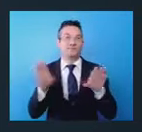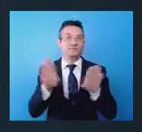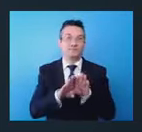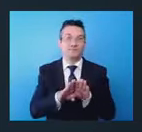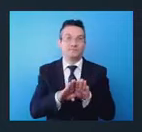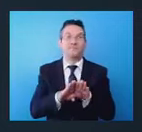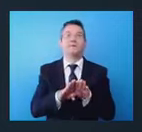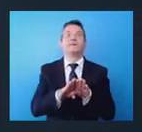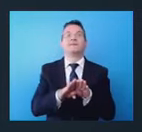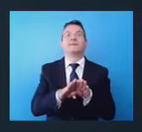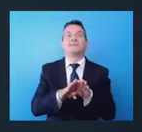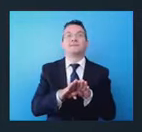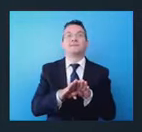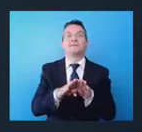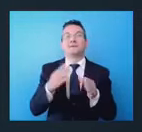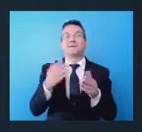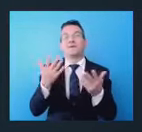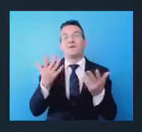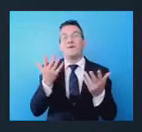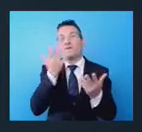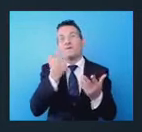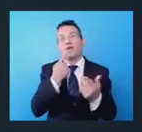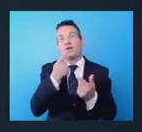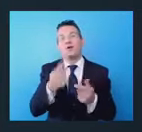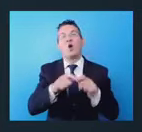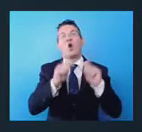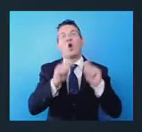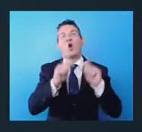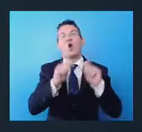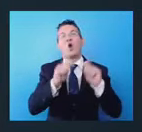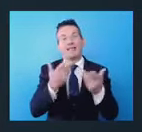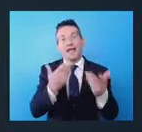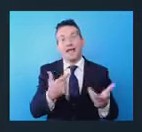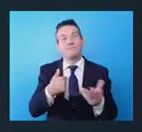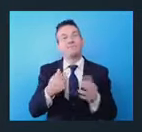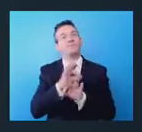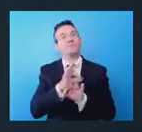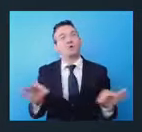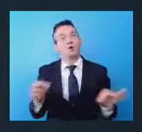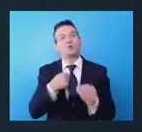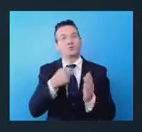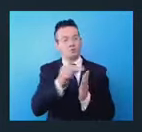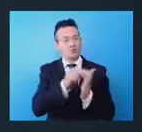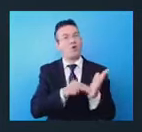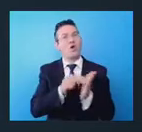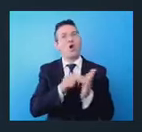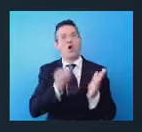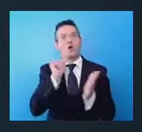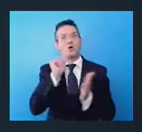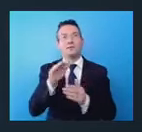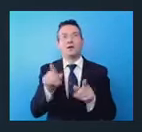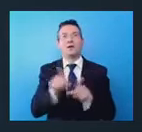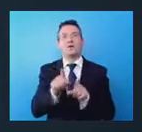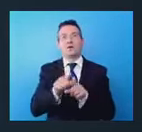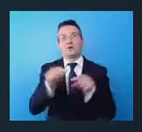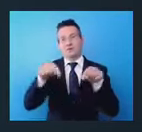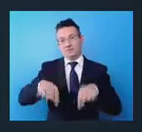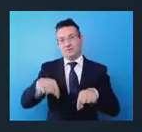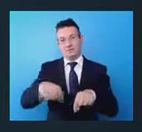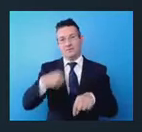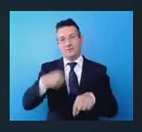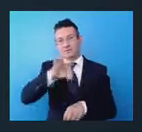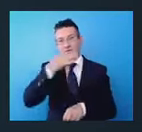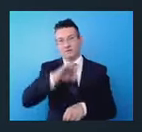volevo dire solo Confitarma si rende disponibile a fornire una nota con il nostro contributo odierno. Grazie ancora. Grazie,